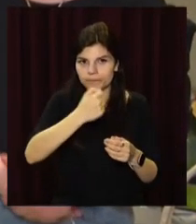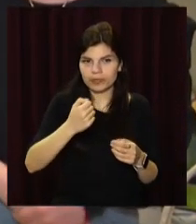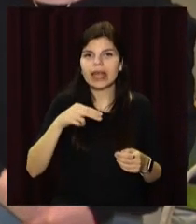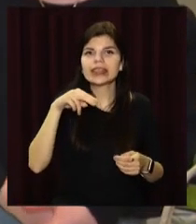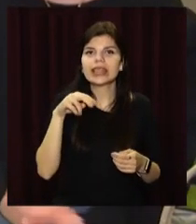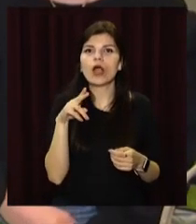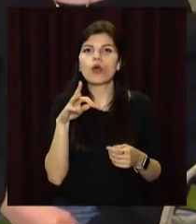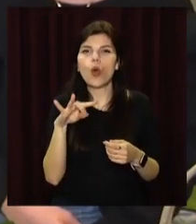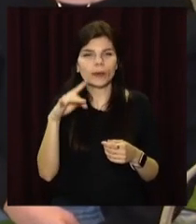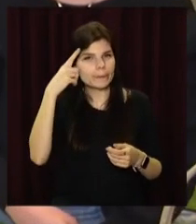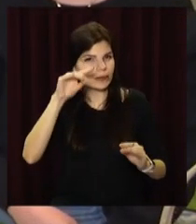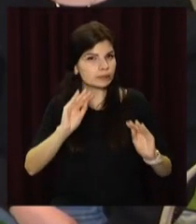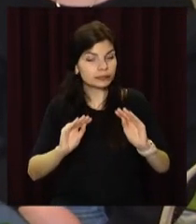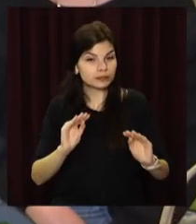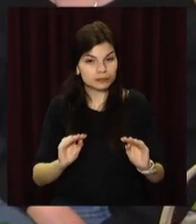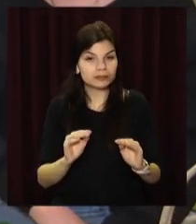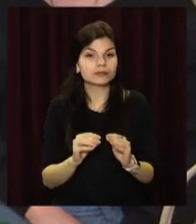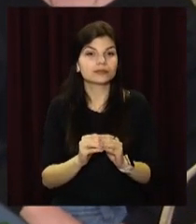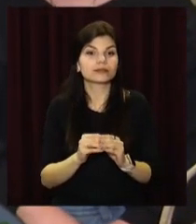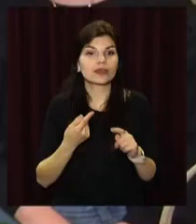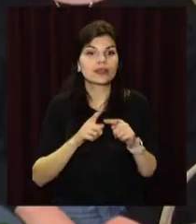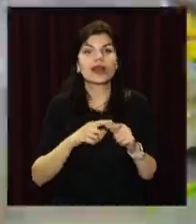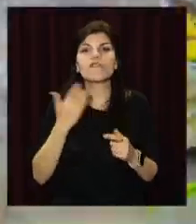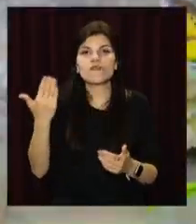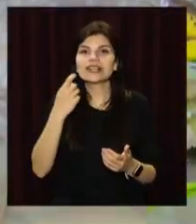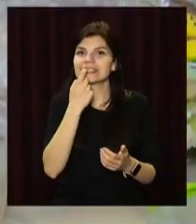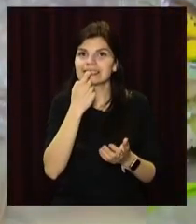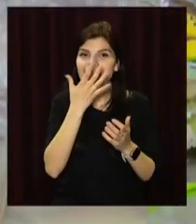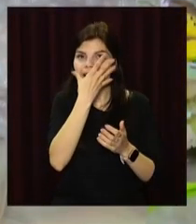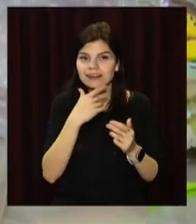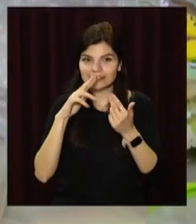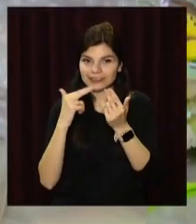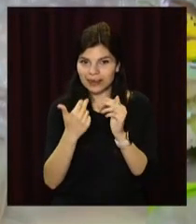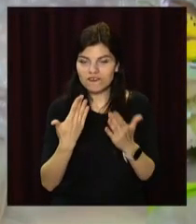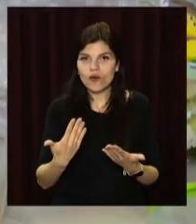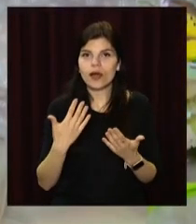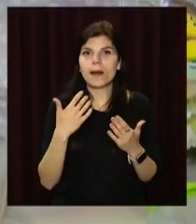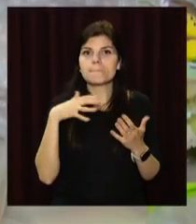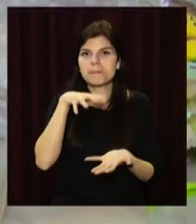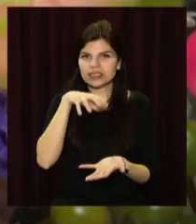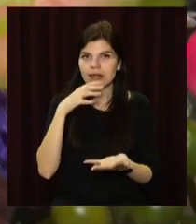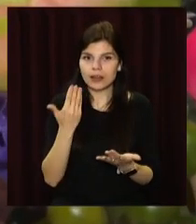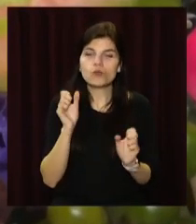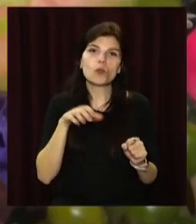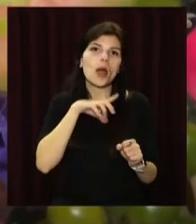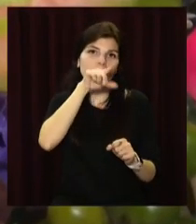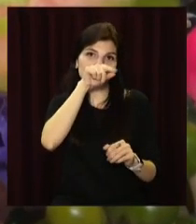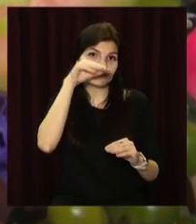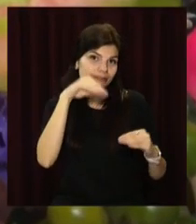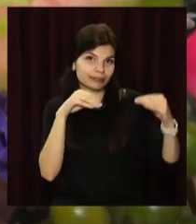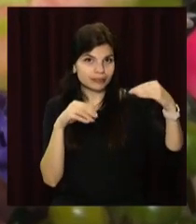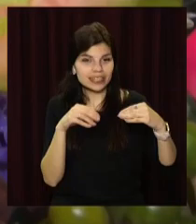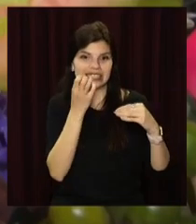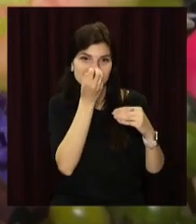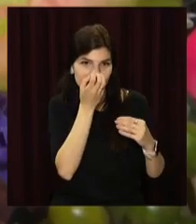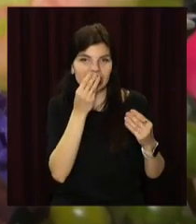декор, який у нас тут представлений. Це пасхальне яйце. Може би ми це доповнюємо якими-то фігурками, птичками, цвіти